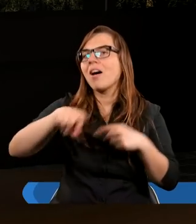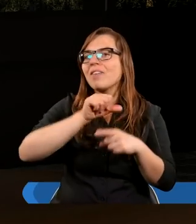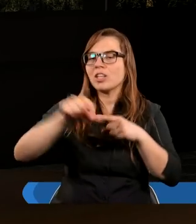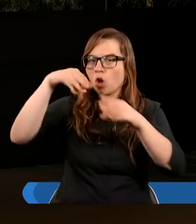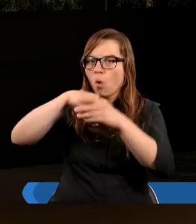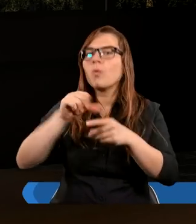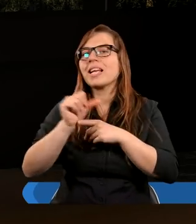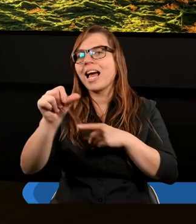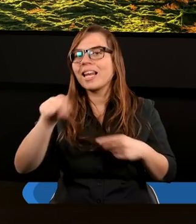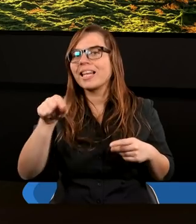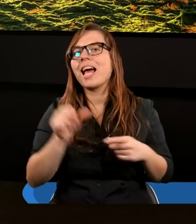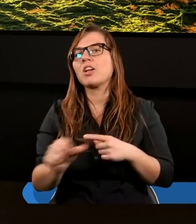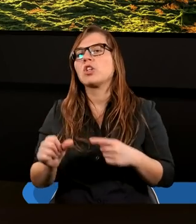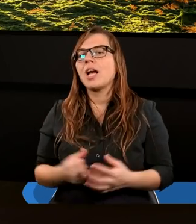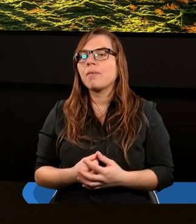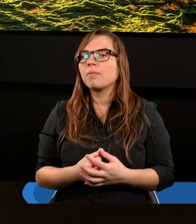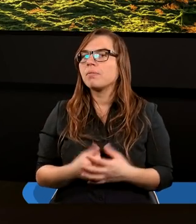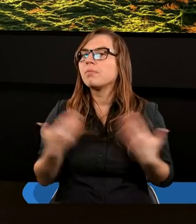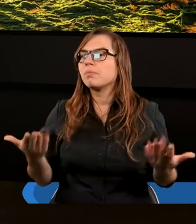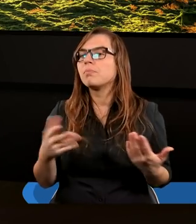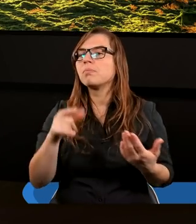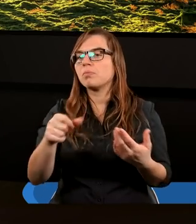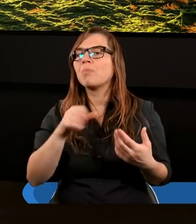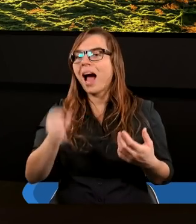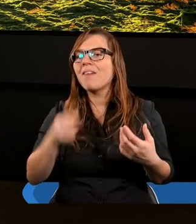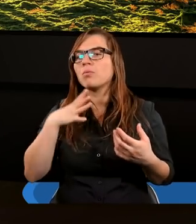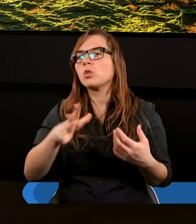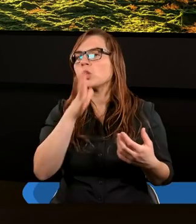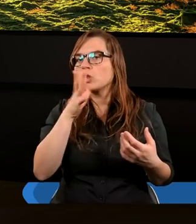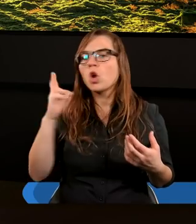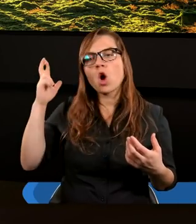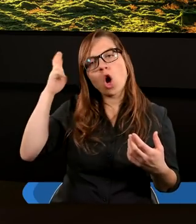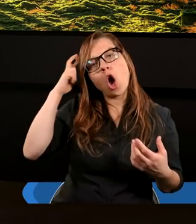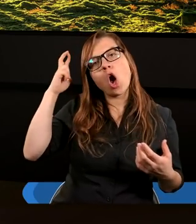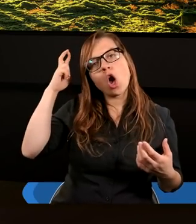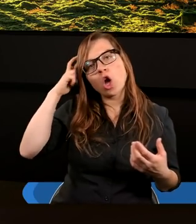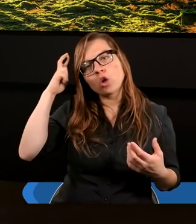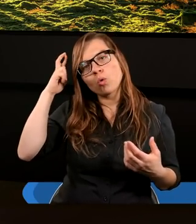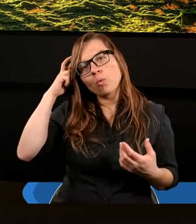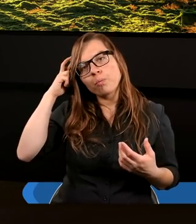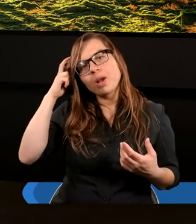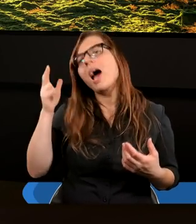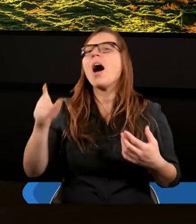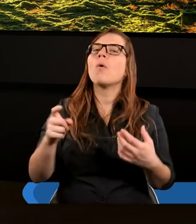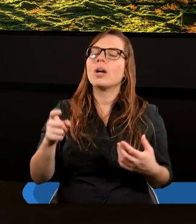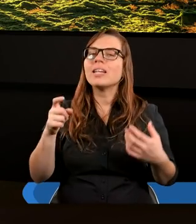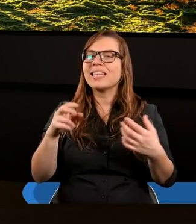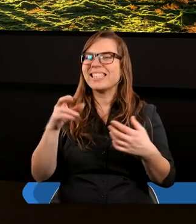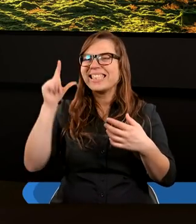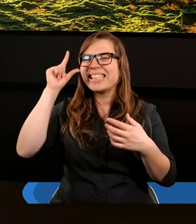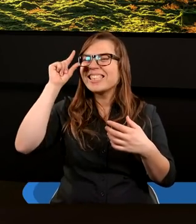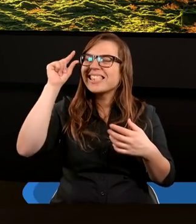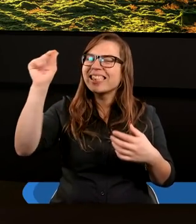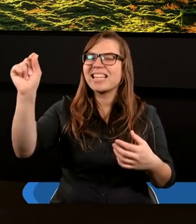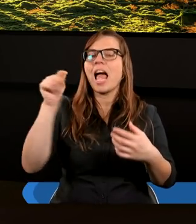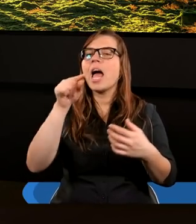jesteście. Paweł był Żydem. Doskonale rozumiał ideę świątyni.